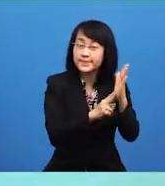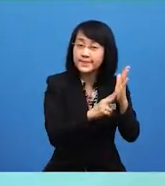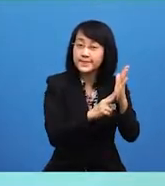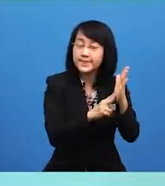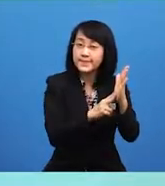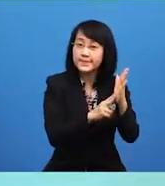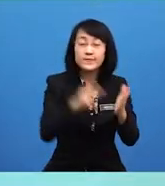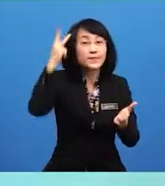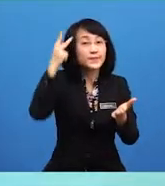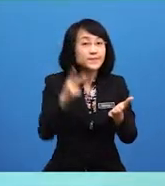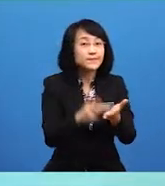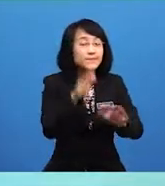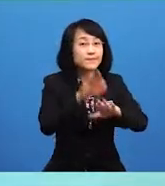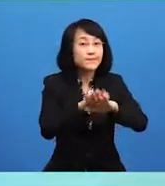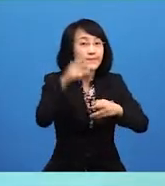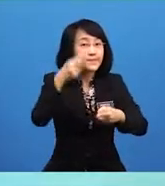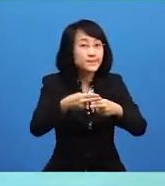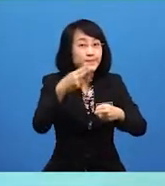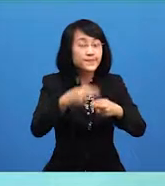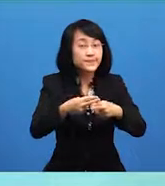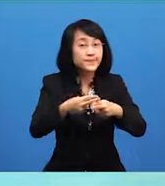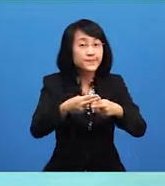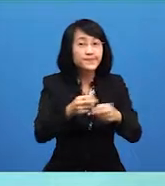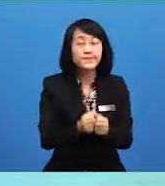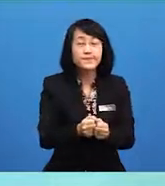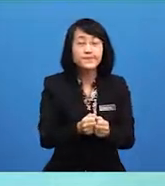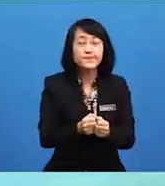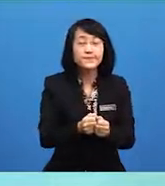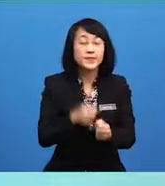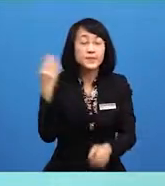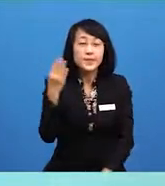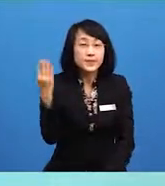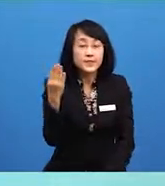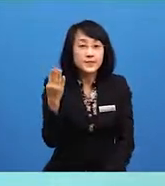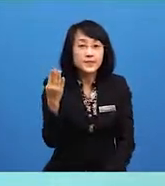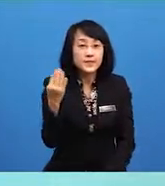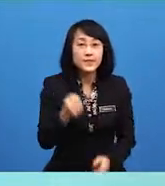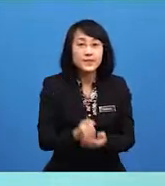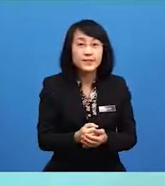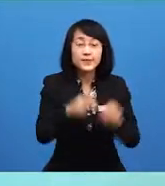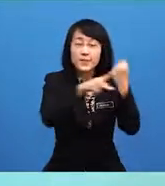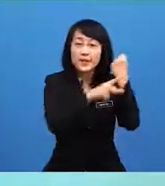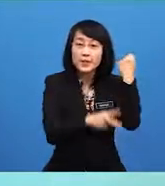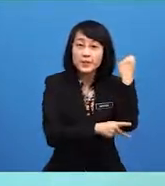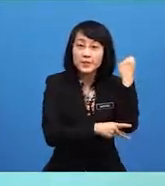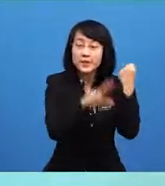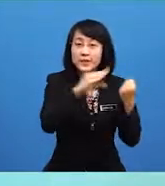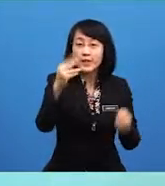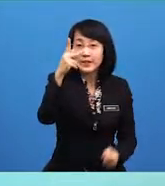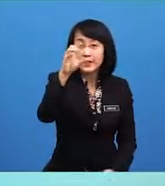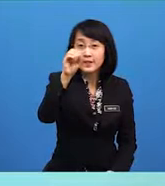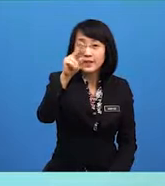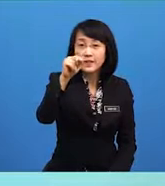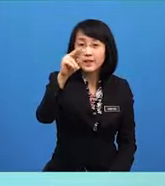Ia dikenali dengan banyak nama. Dengan yang paling umum merupakan parlimen dan kongres.